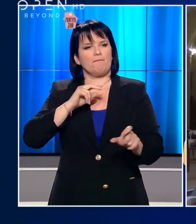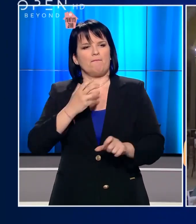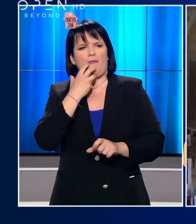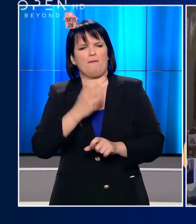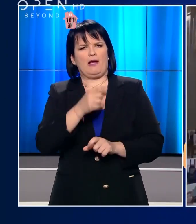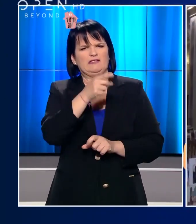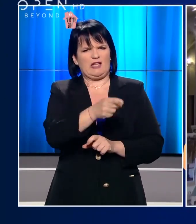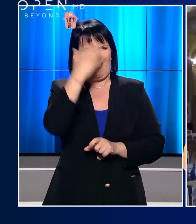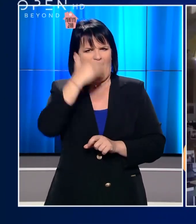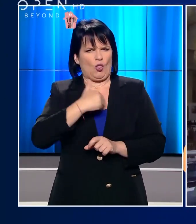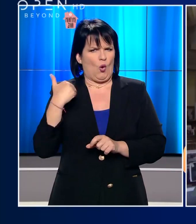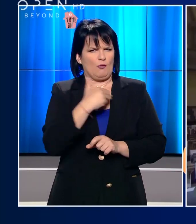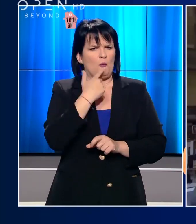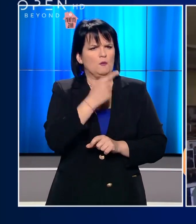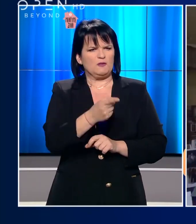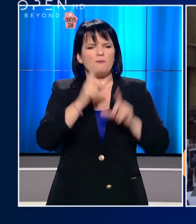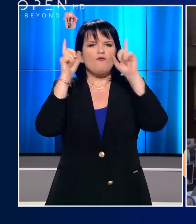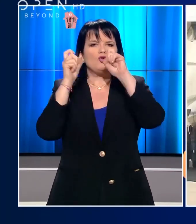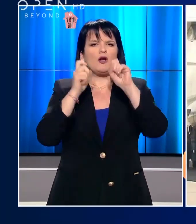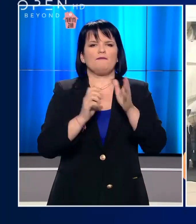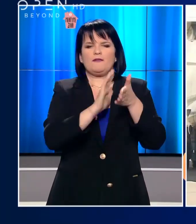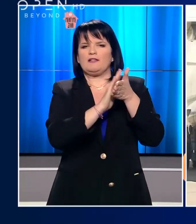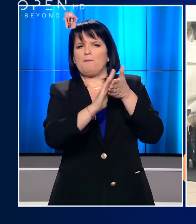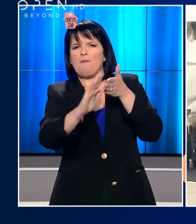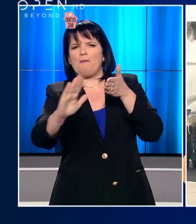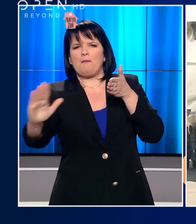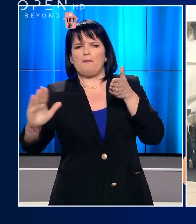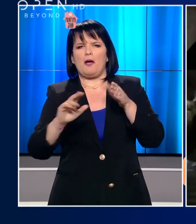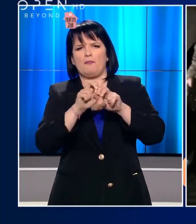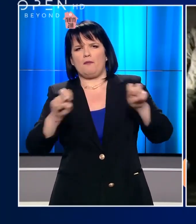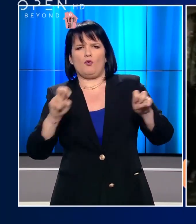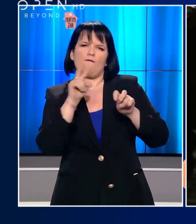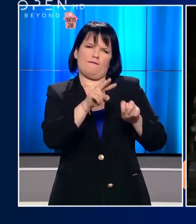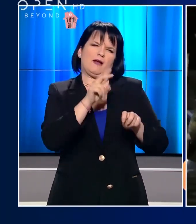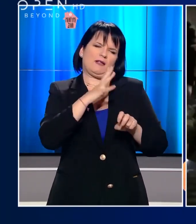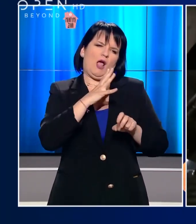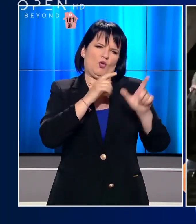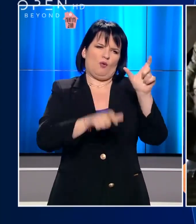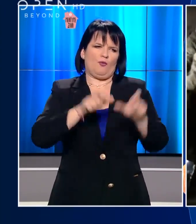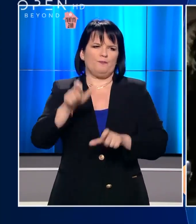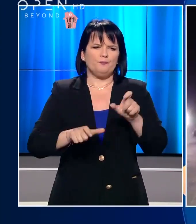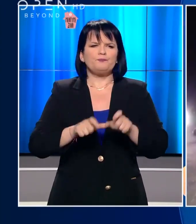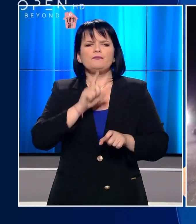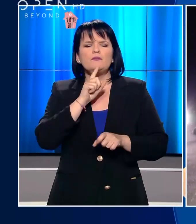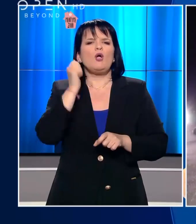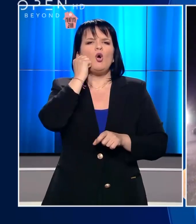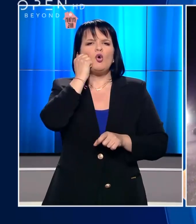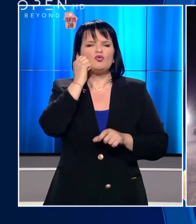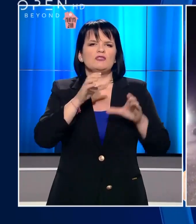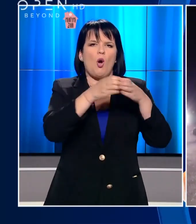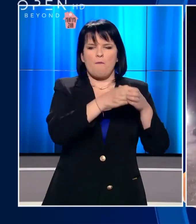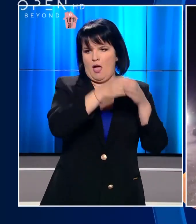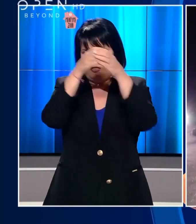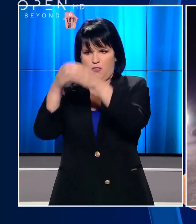καρέκλες για να κάνει τη διαδικασία πιο ανθρώπινη. Εν το μεταξύ, μετά την αποστολή Ρώσων επιδημιολόγων και ιετρικού προσωπικού από τη Μόσχα στην